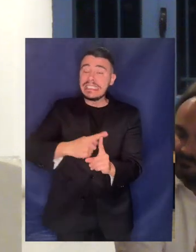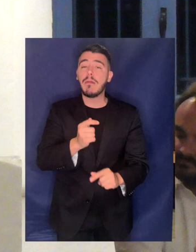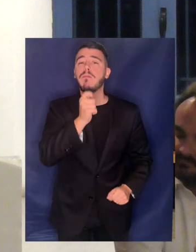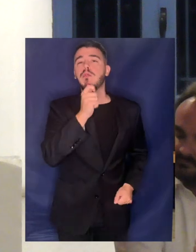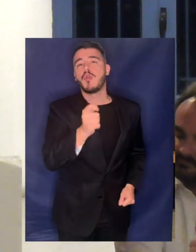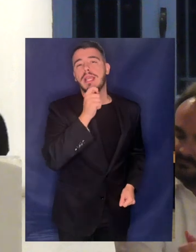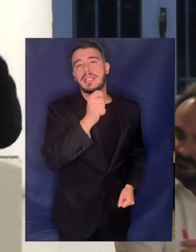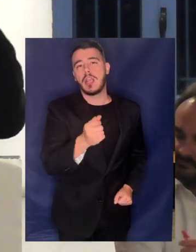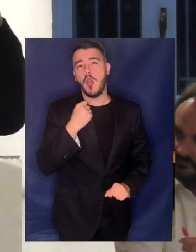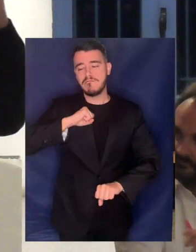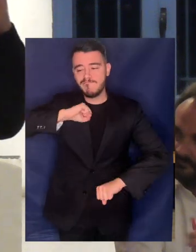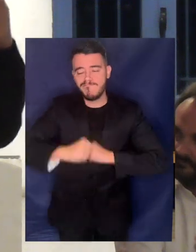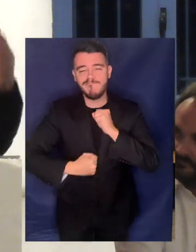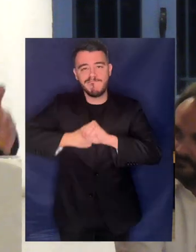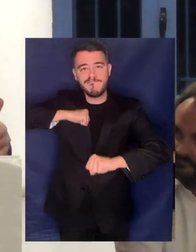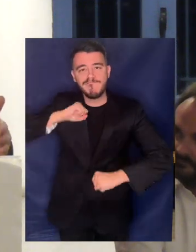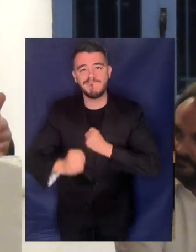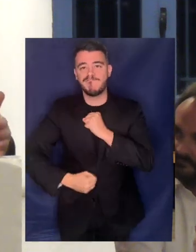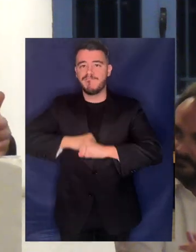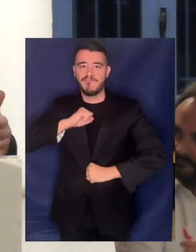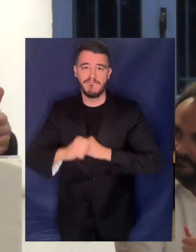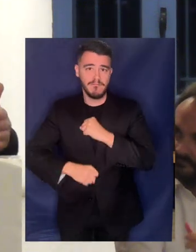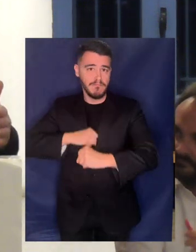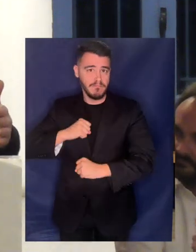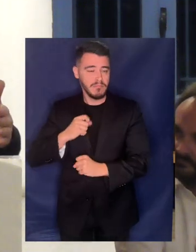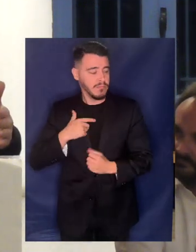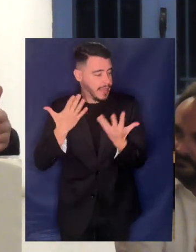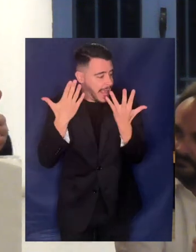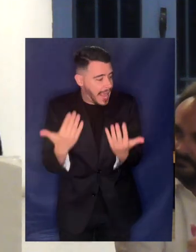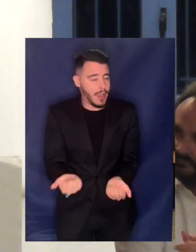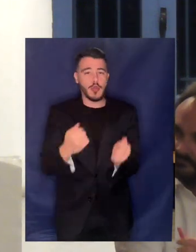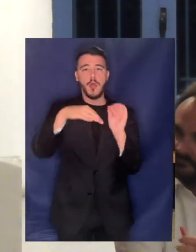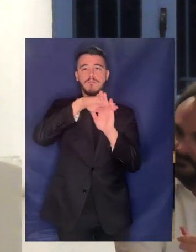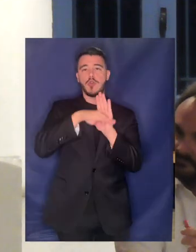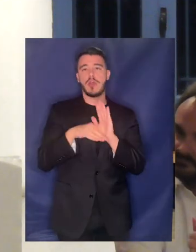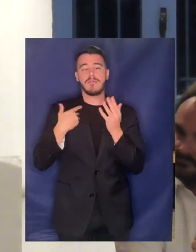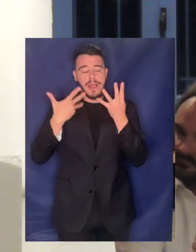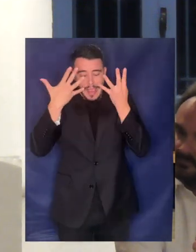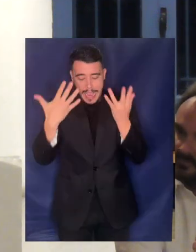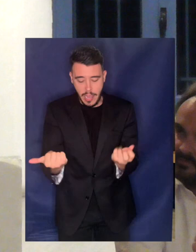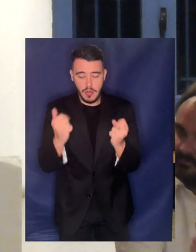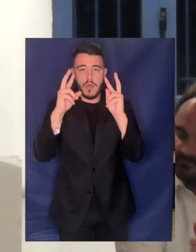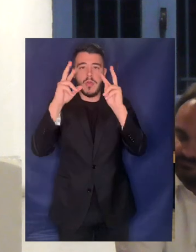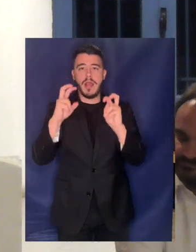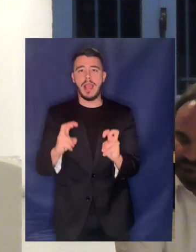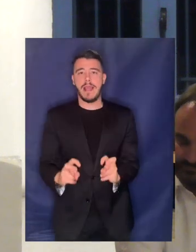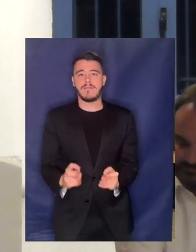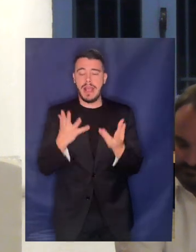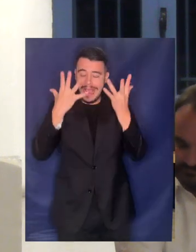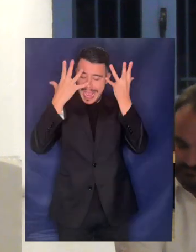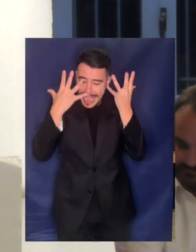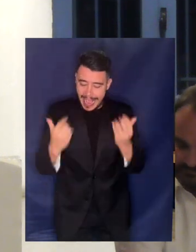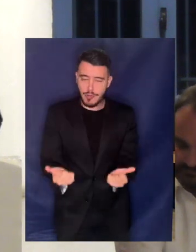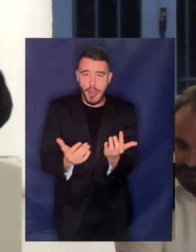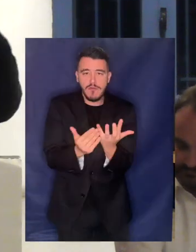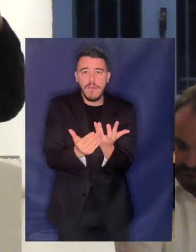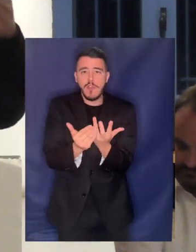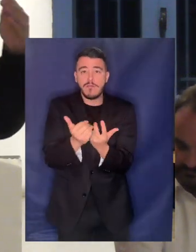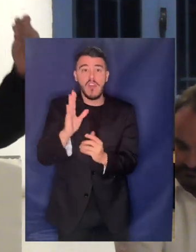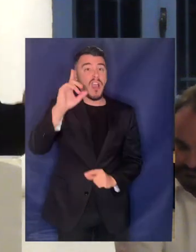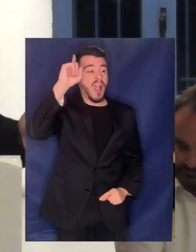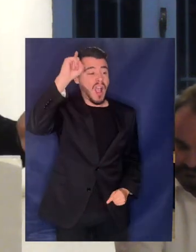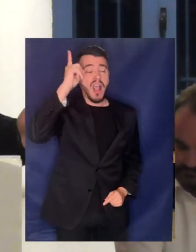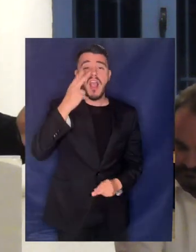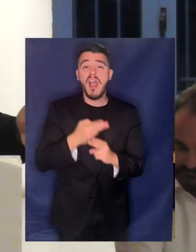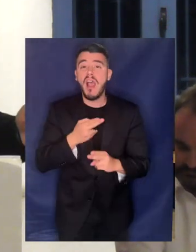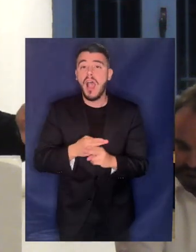διότι μπορεί να έχεις τεκμηρίωση και πρόγραμμα μπορεί να έχεις κοινωνικό κίνημα αλλά αν δεν έχεις και